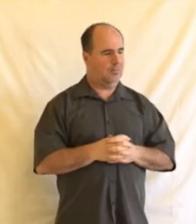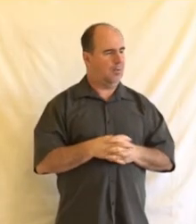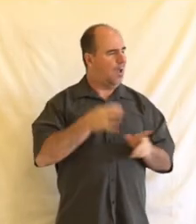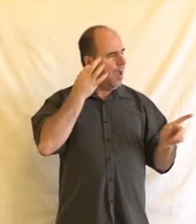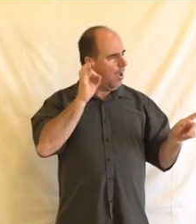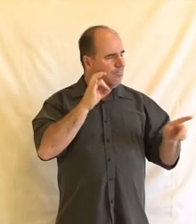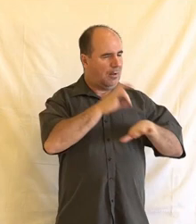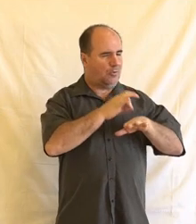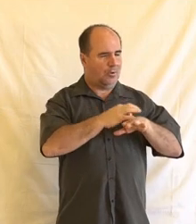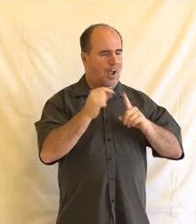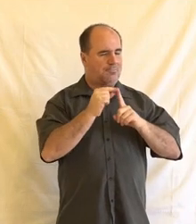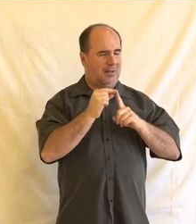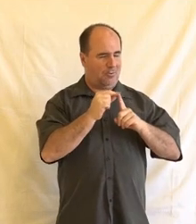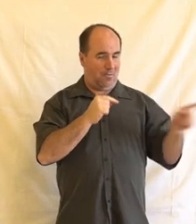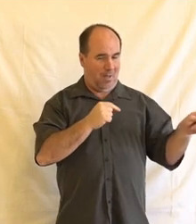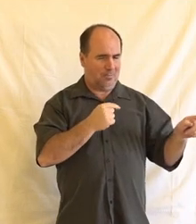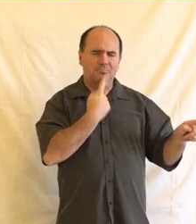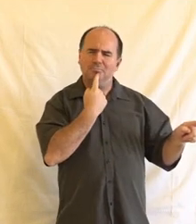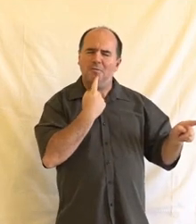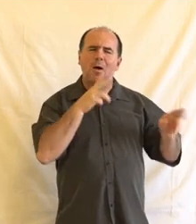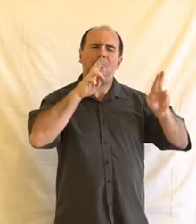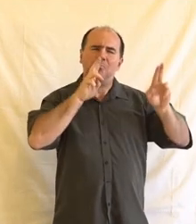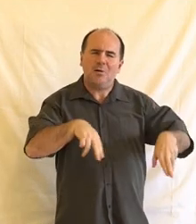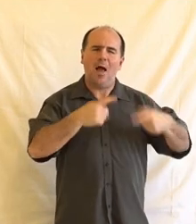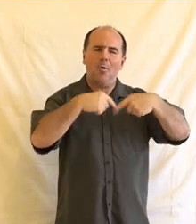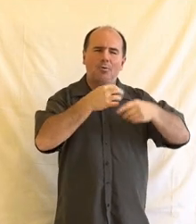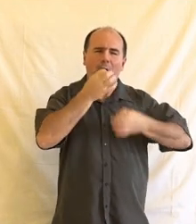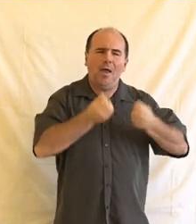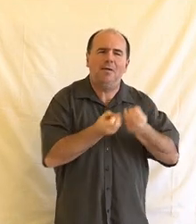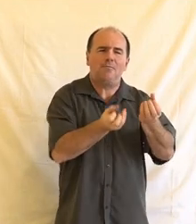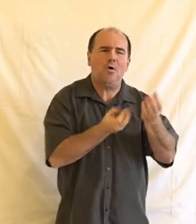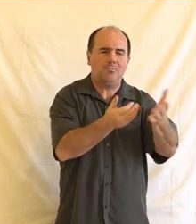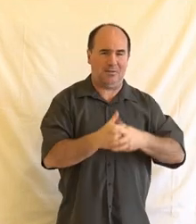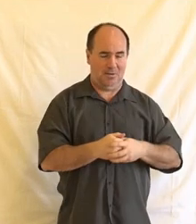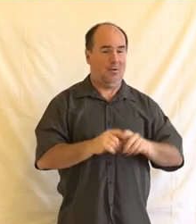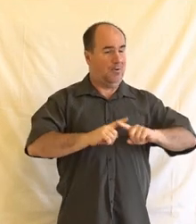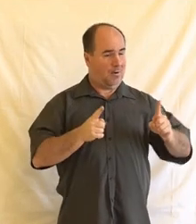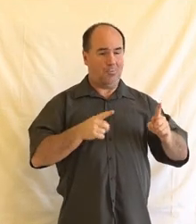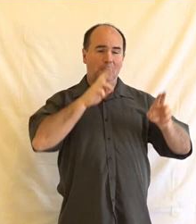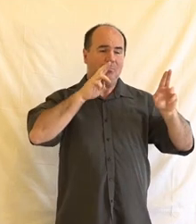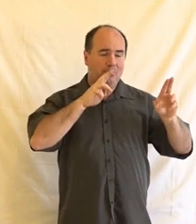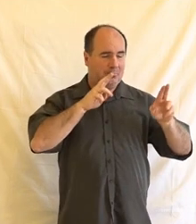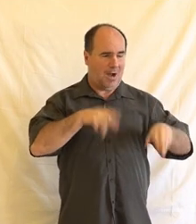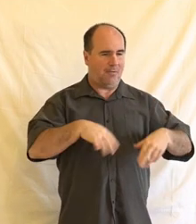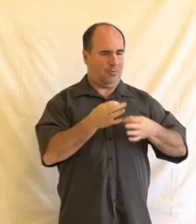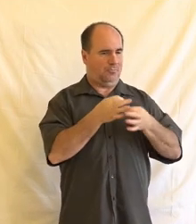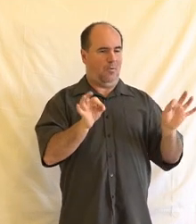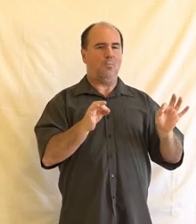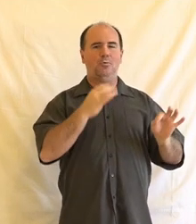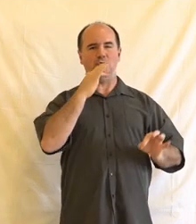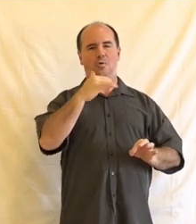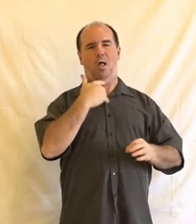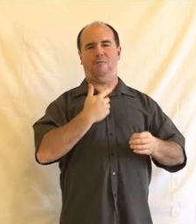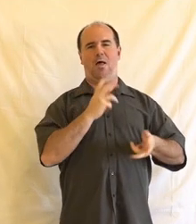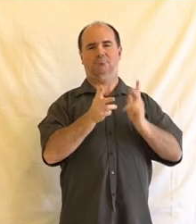Patinová zmínila, právo na informace nebo právo na svobodu slova a ochranu z hlediska cenzury. Tohle je